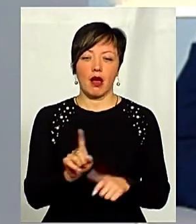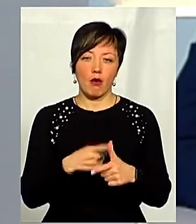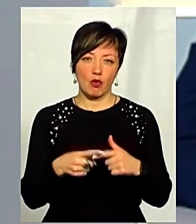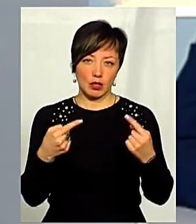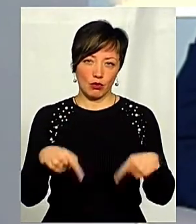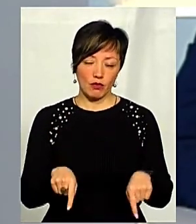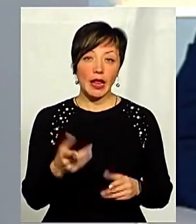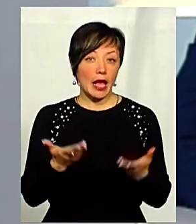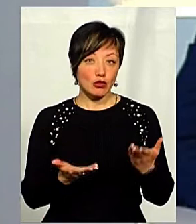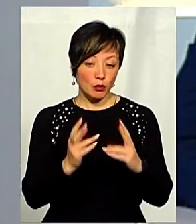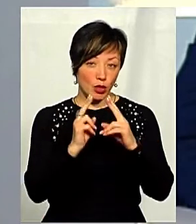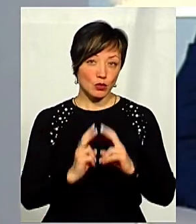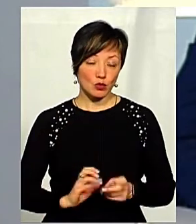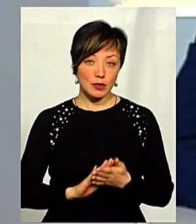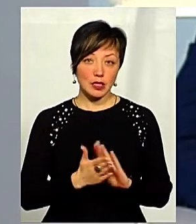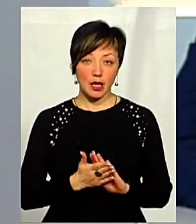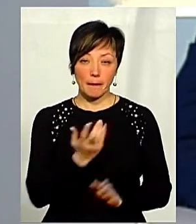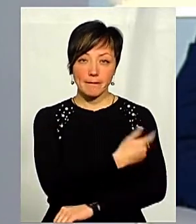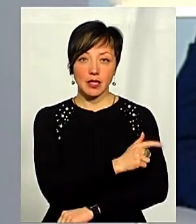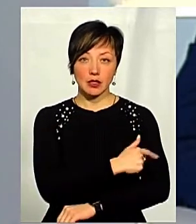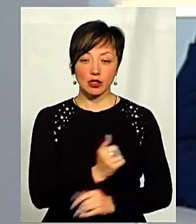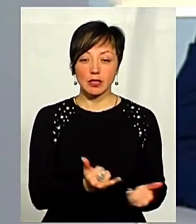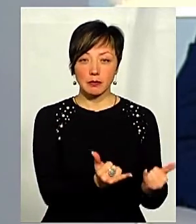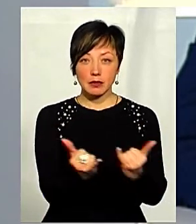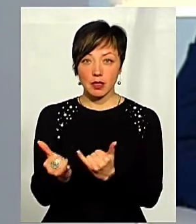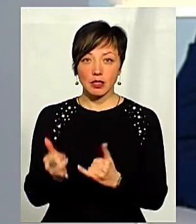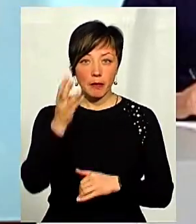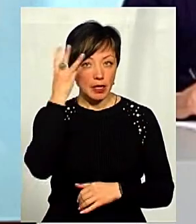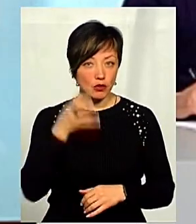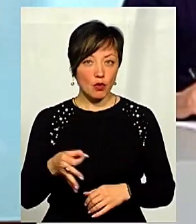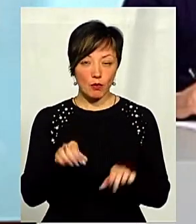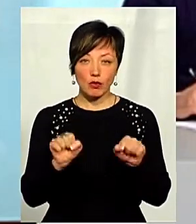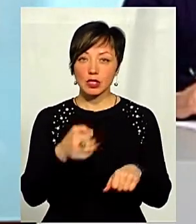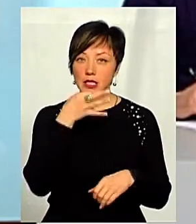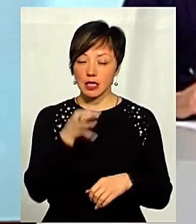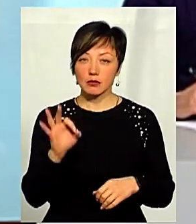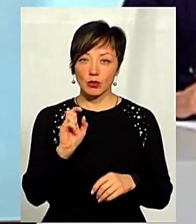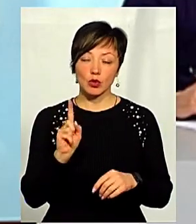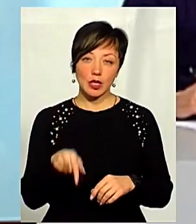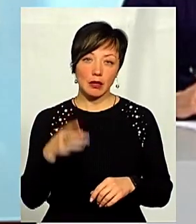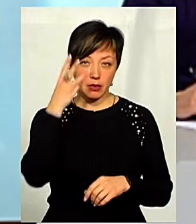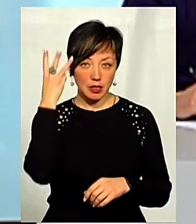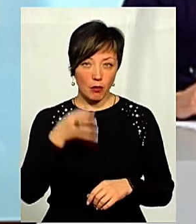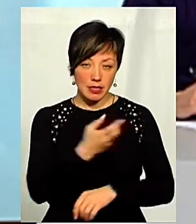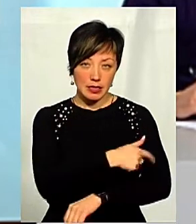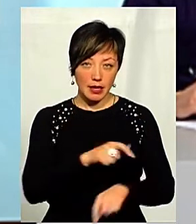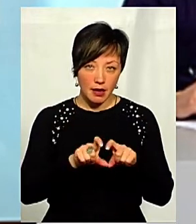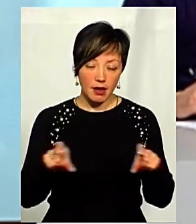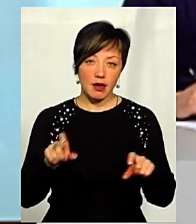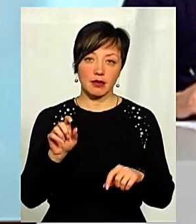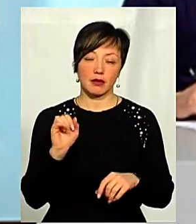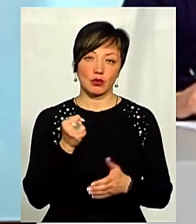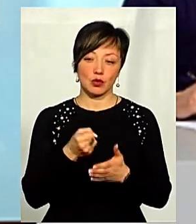деградувати. Тому що, якщо ми проаналізуємо стан медичної забезпечення Хмельницької області, ми можемо сказати про те, що і Хмельницька обласна лікарня